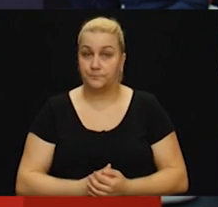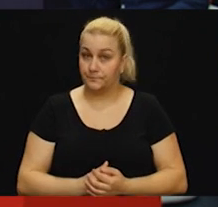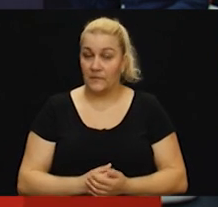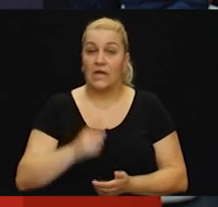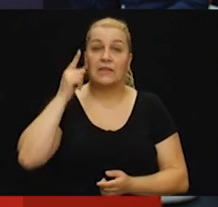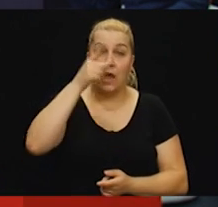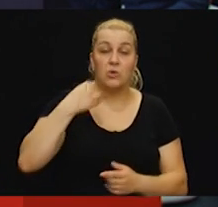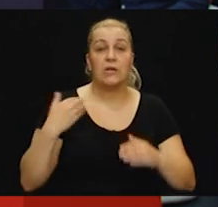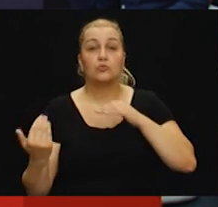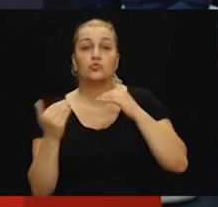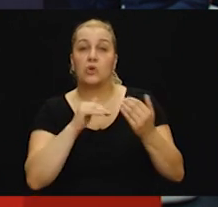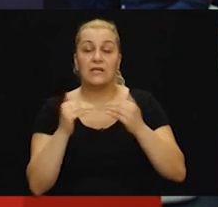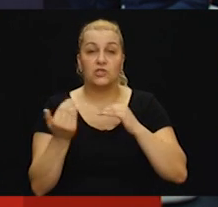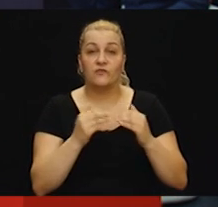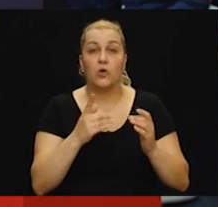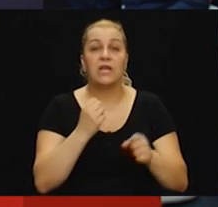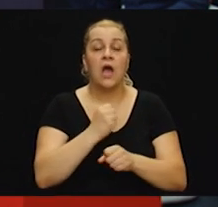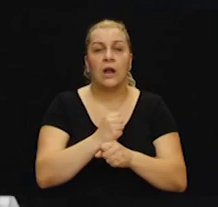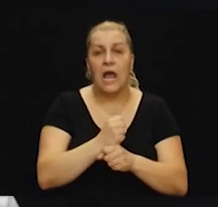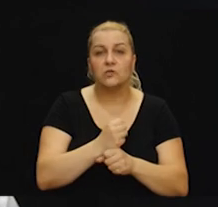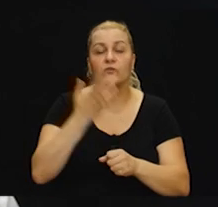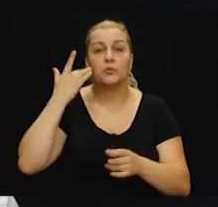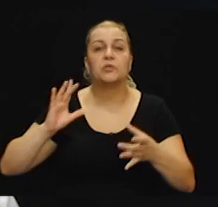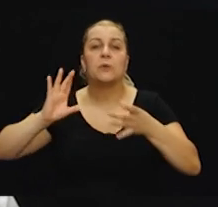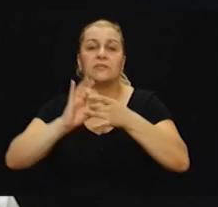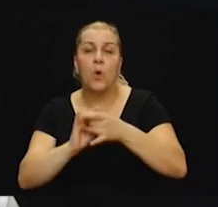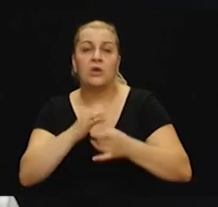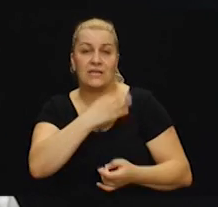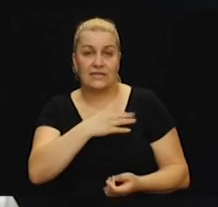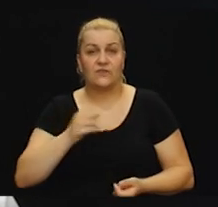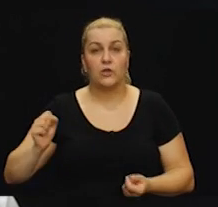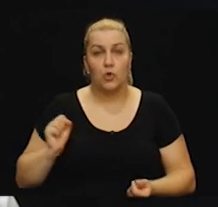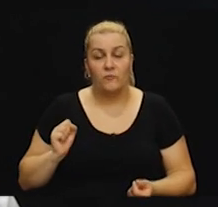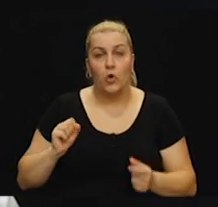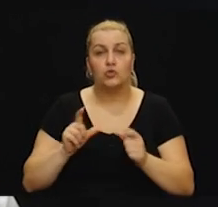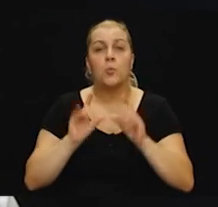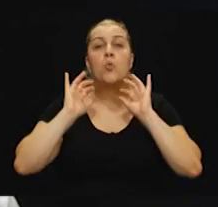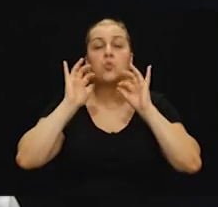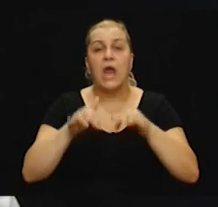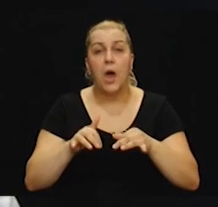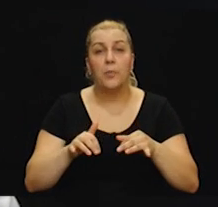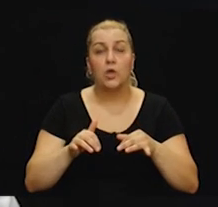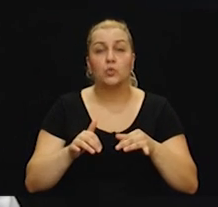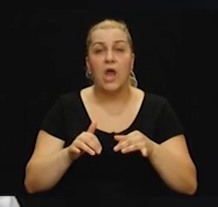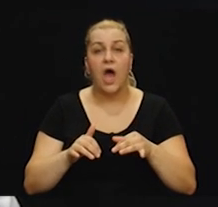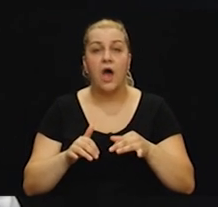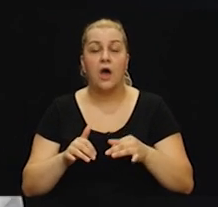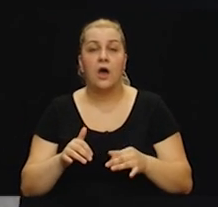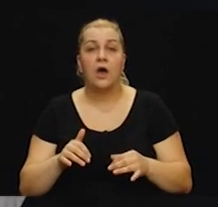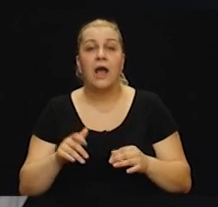Gdje sam gore surađiva sa Glasnovićem. Bio sam sponac sa Hrvatskom vojskom u napadu na